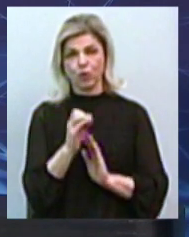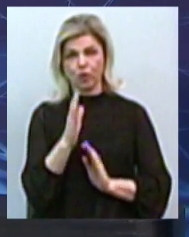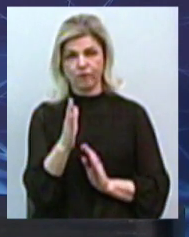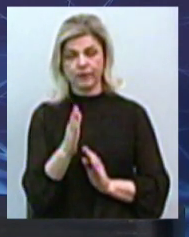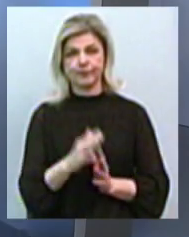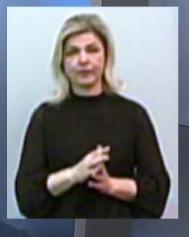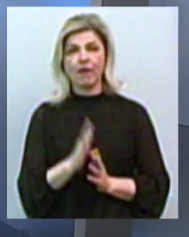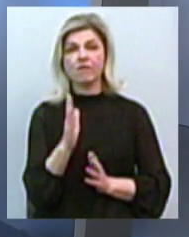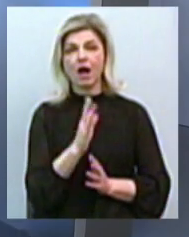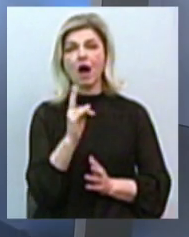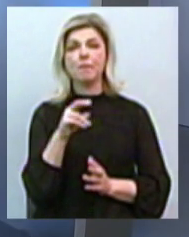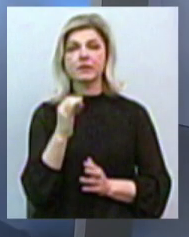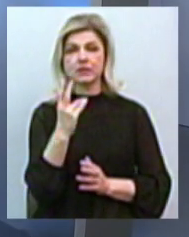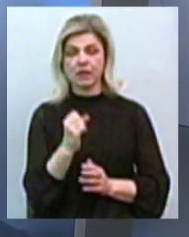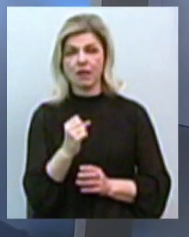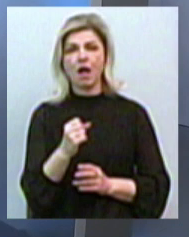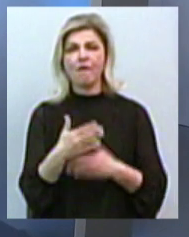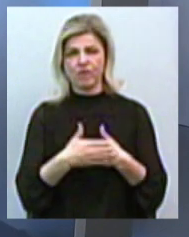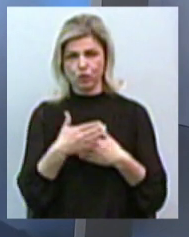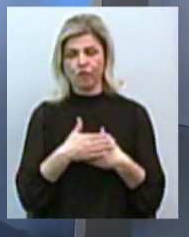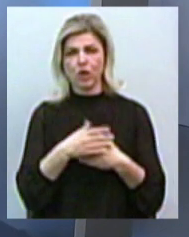звинувачує російських агентів,